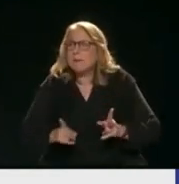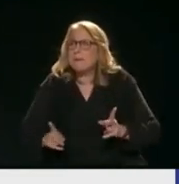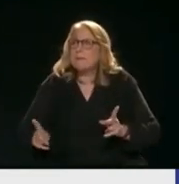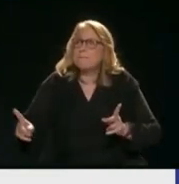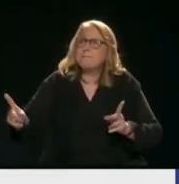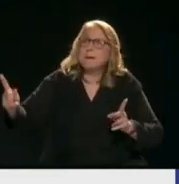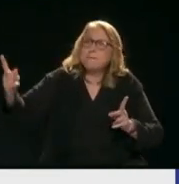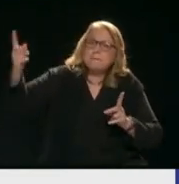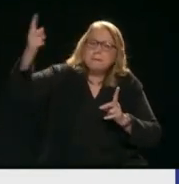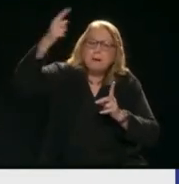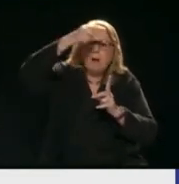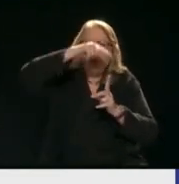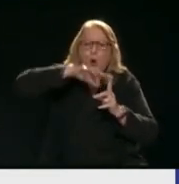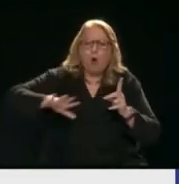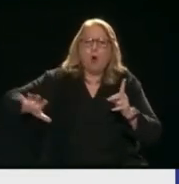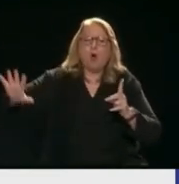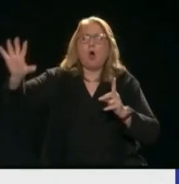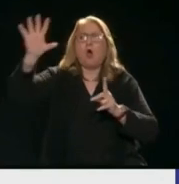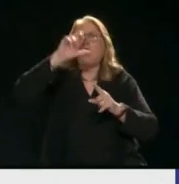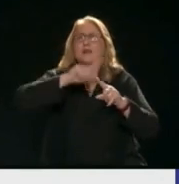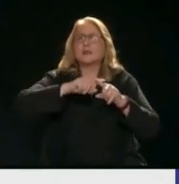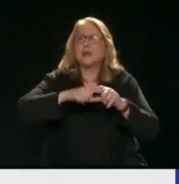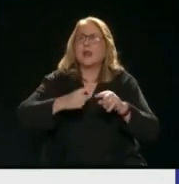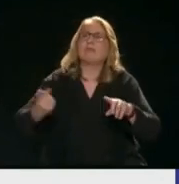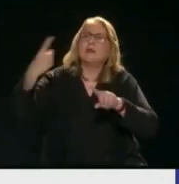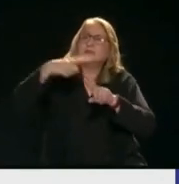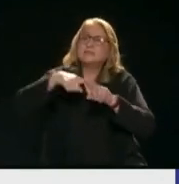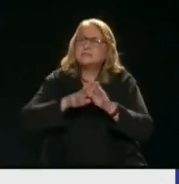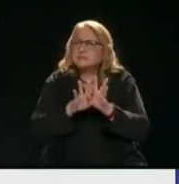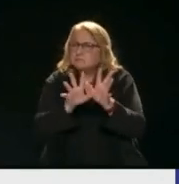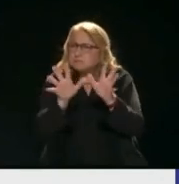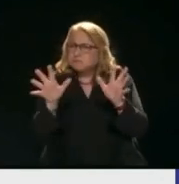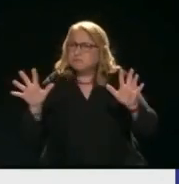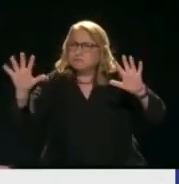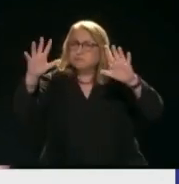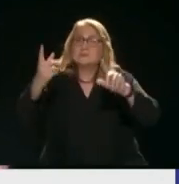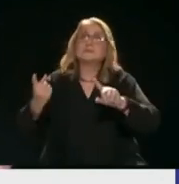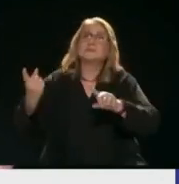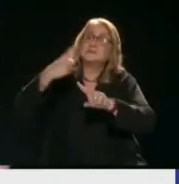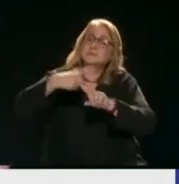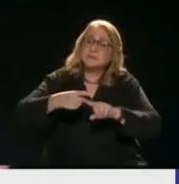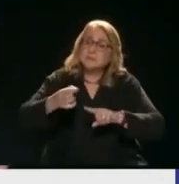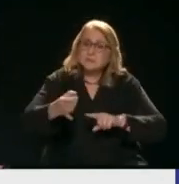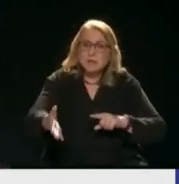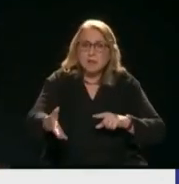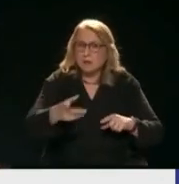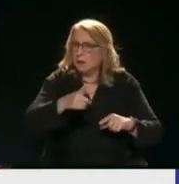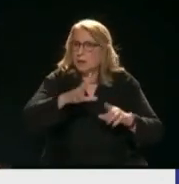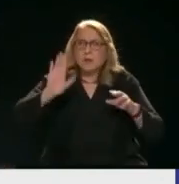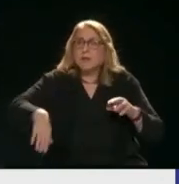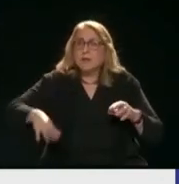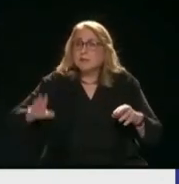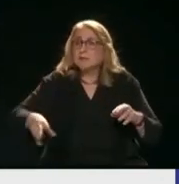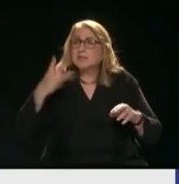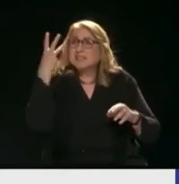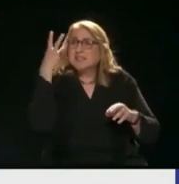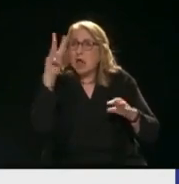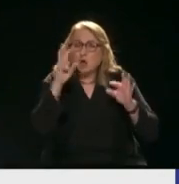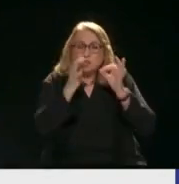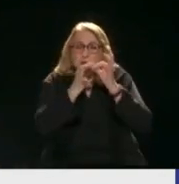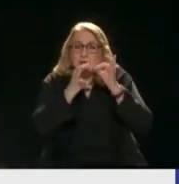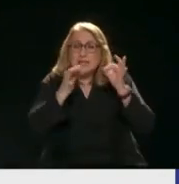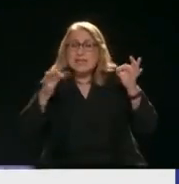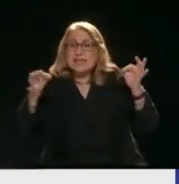ενδιάμεσες διαζώσεις Συν την νησιωτική που πραγματικά έχουμε μια Κρήτη 300 χιλιόμετρα Και αν πάτε Κρήτη